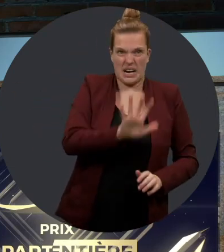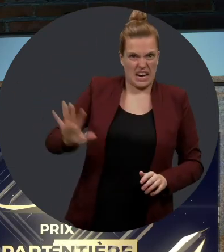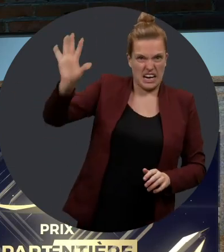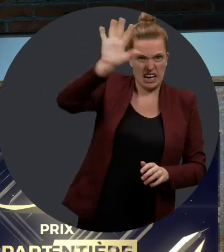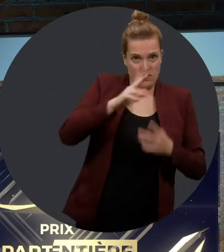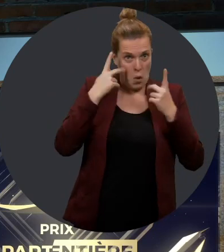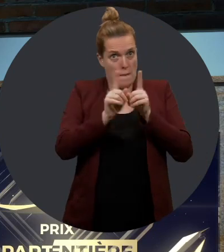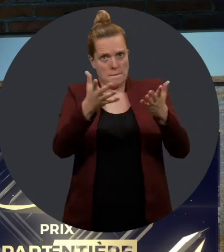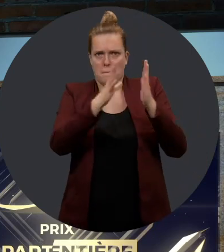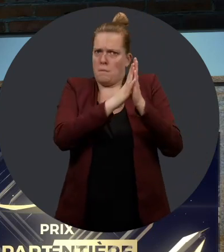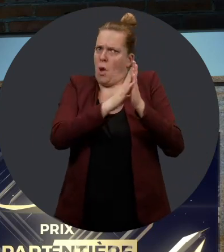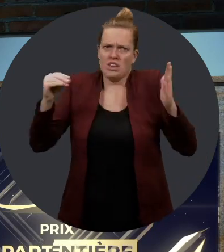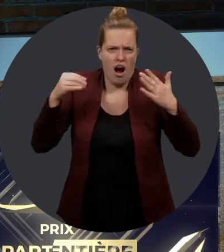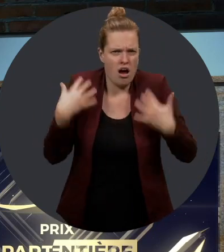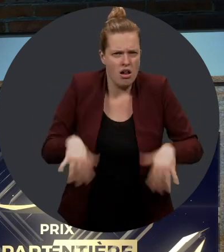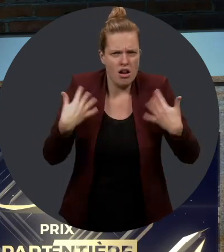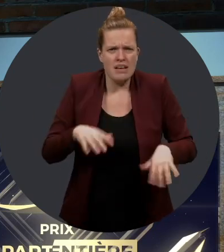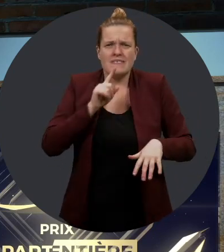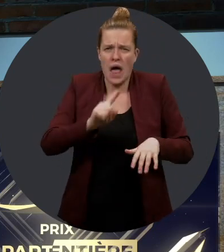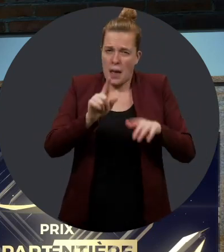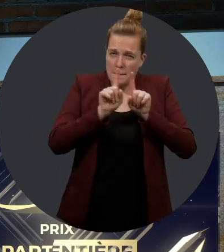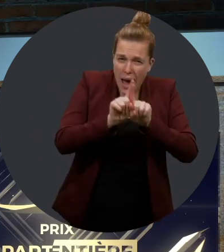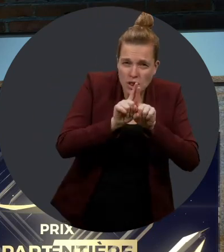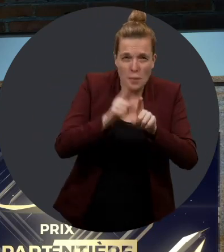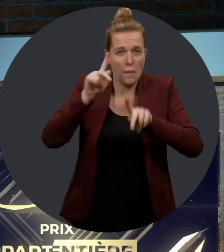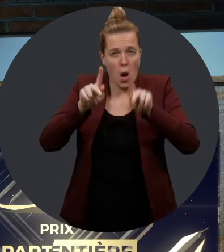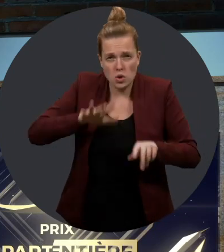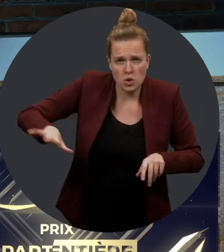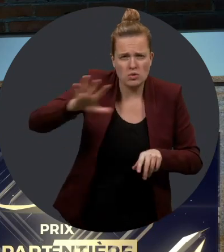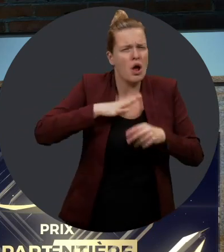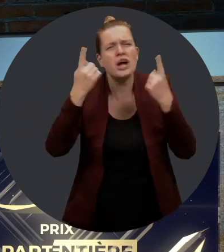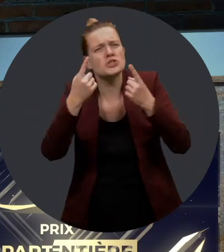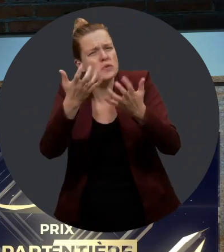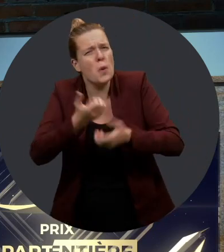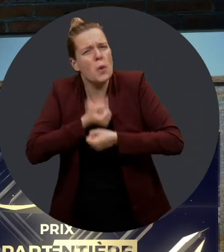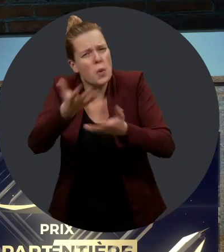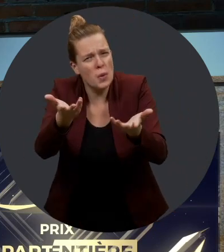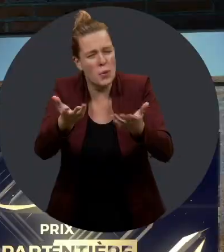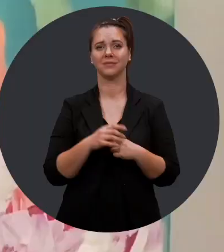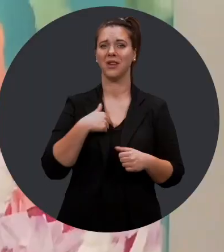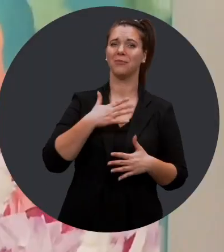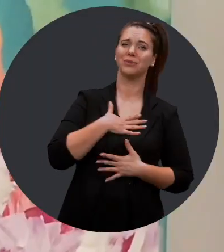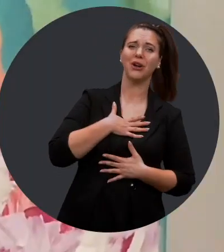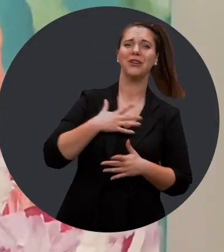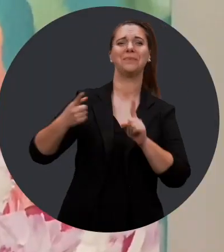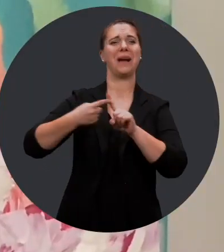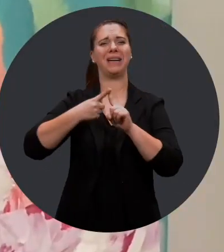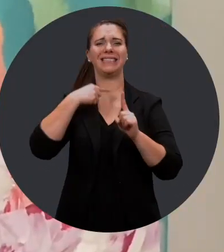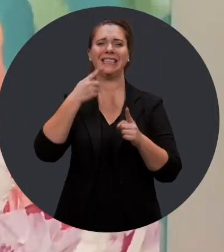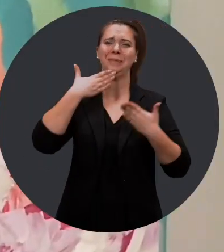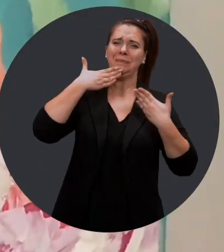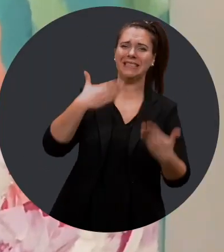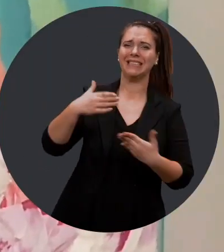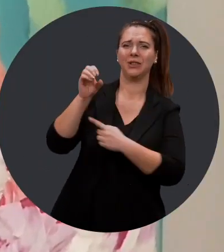Québec qui souhaitent suivre vos traces. Vous êtes un véritable mentor pour ces gens-là. Vous avez quelques mots pour nous? J'aimerais tout d'abord